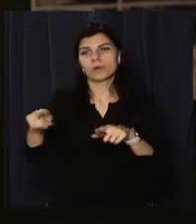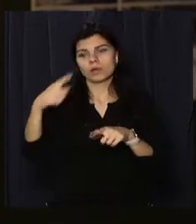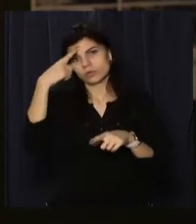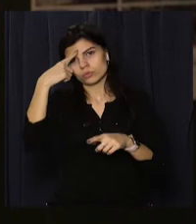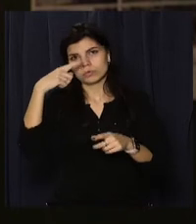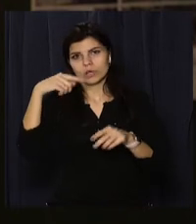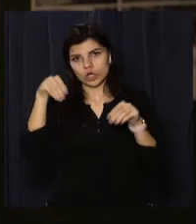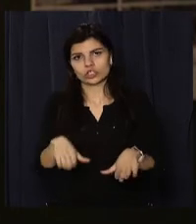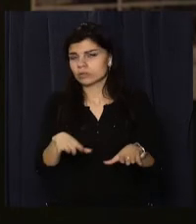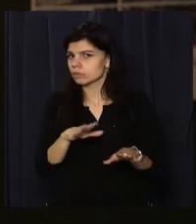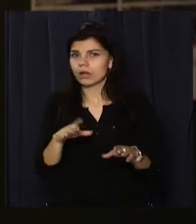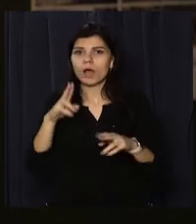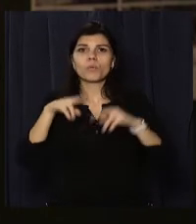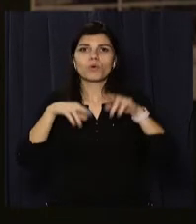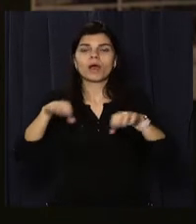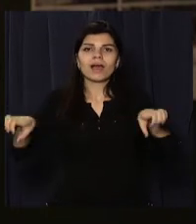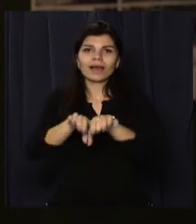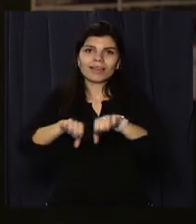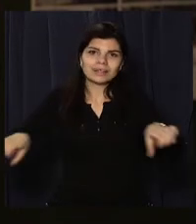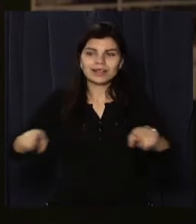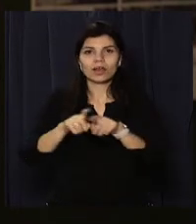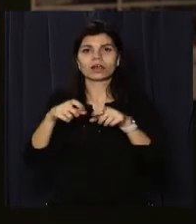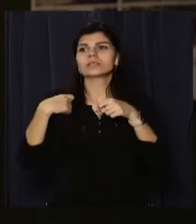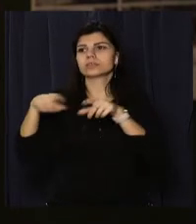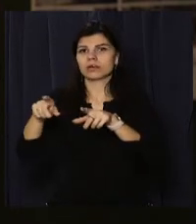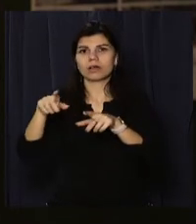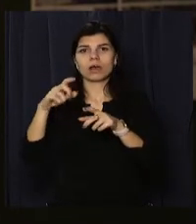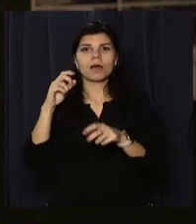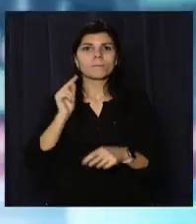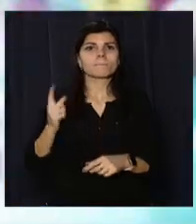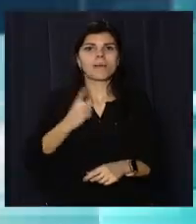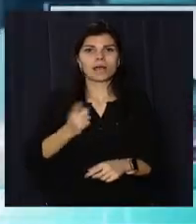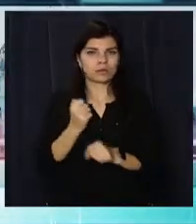построити каналізацію і віддати її застрійникам».